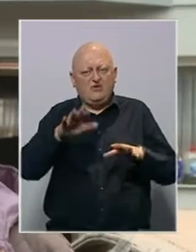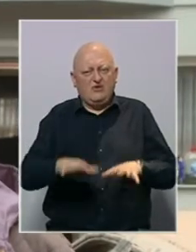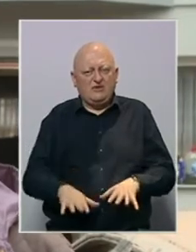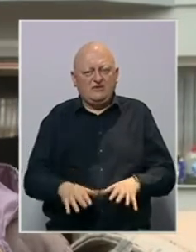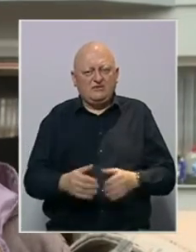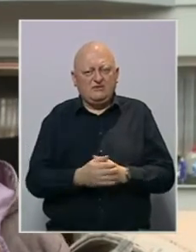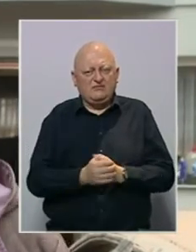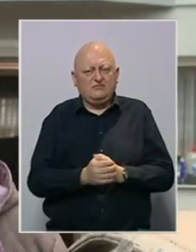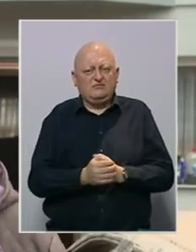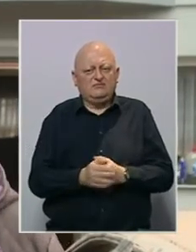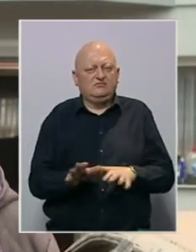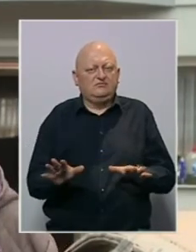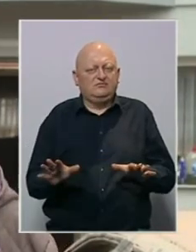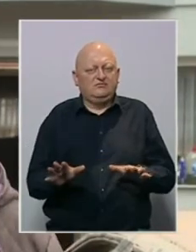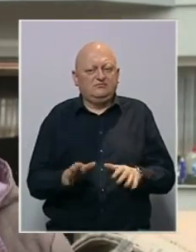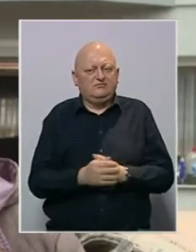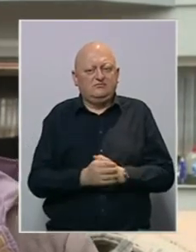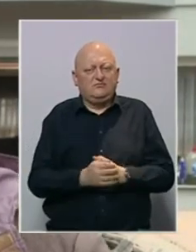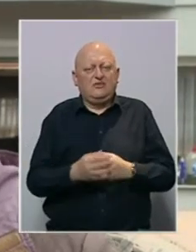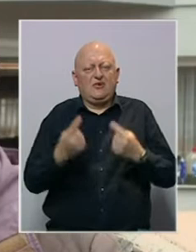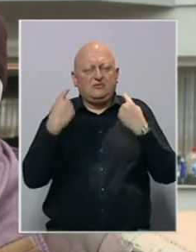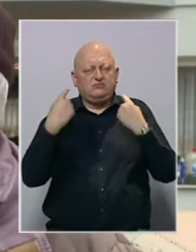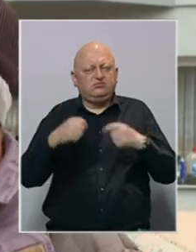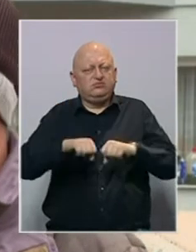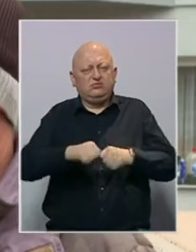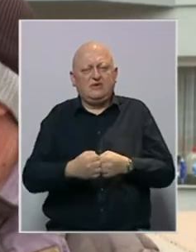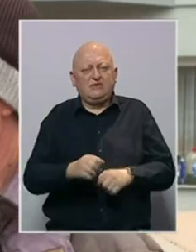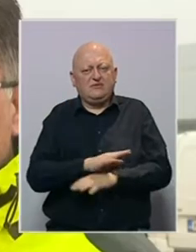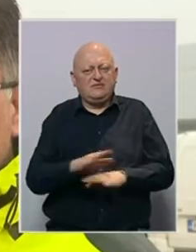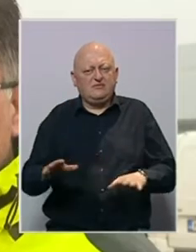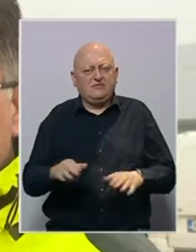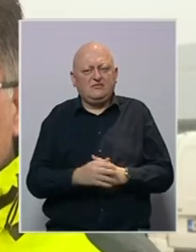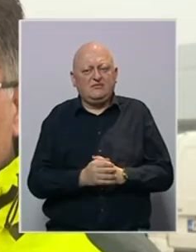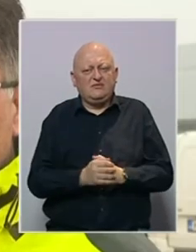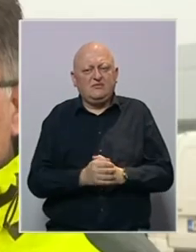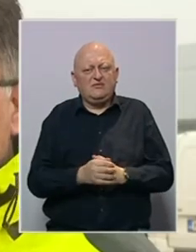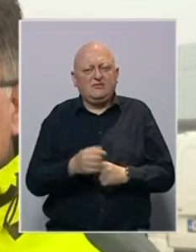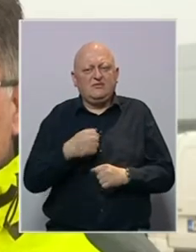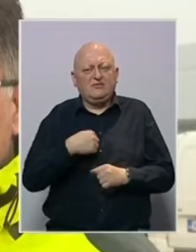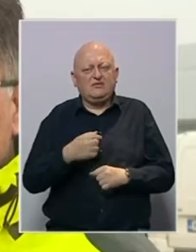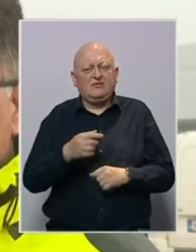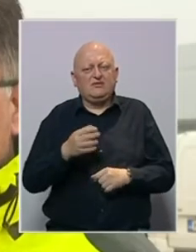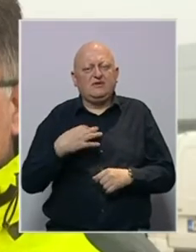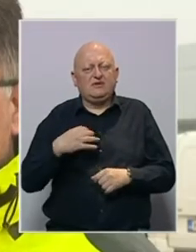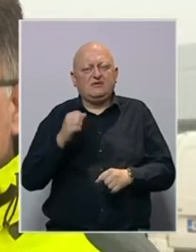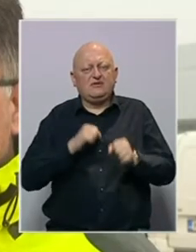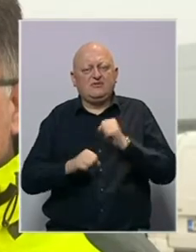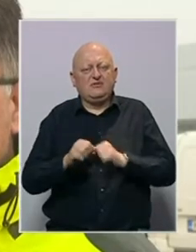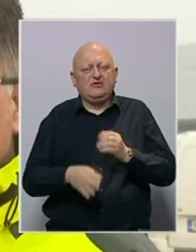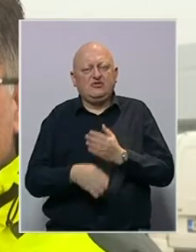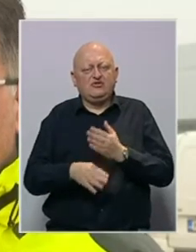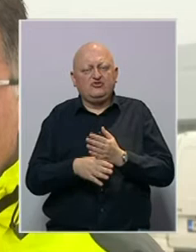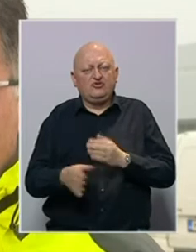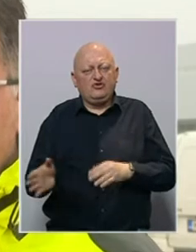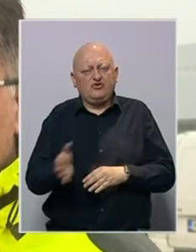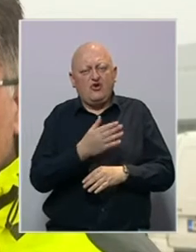Znači, katastrofa jedna, jednostavna. Kipe federalne uprave civilne zaštite pomažu u